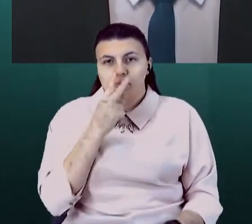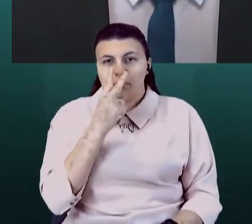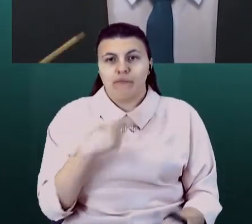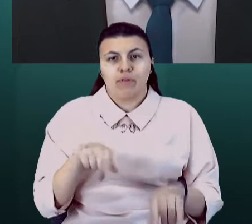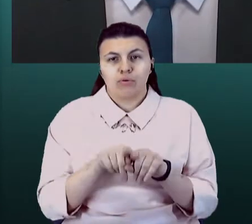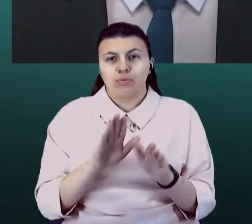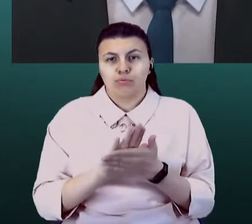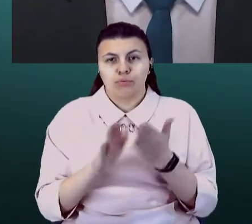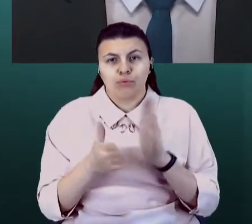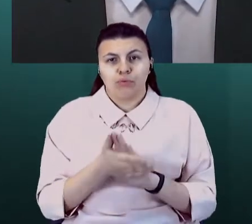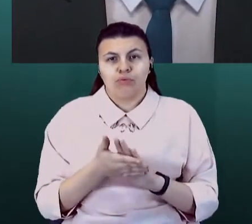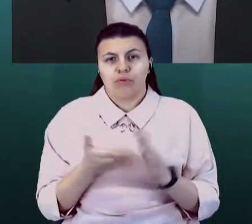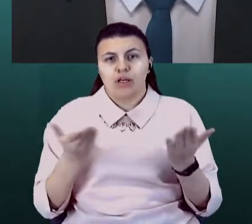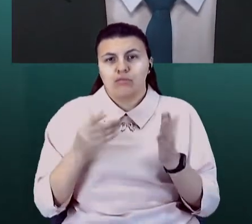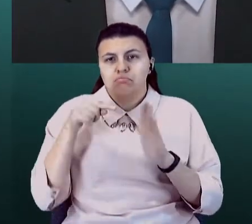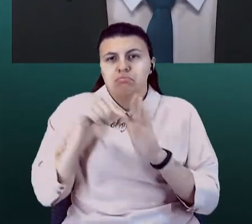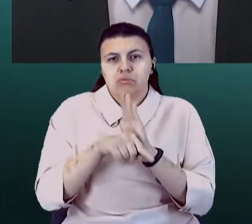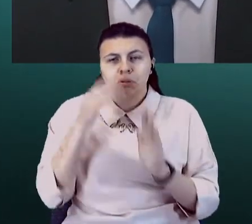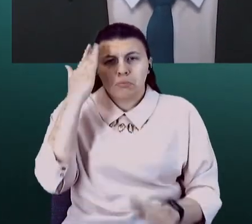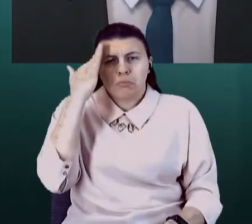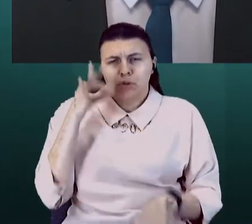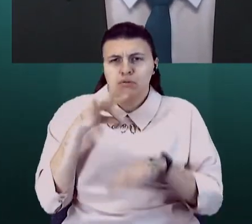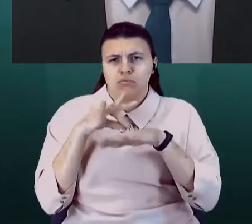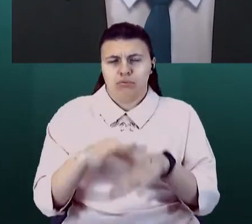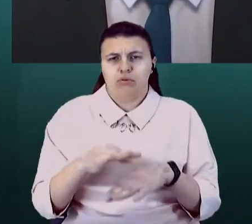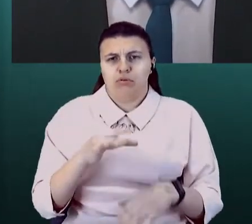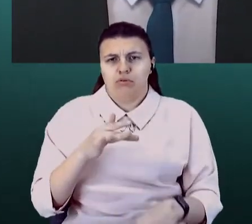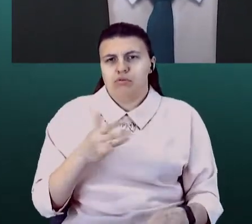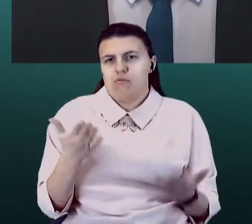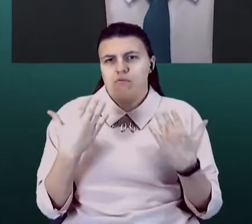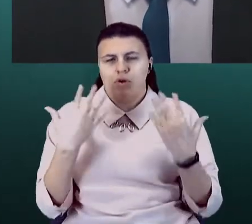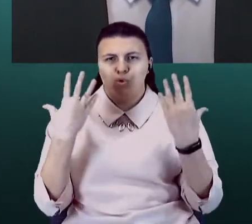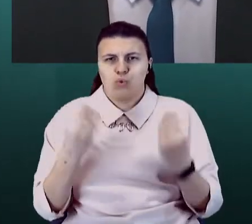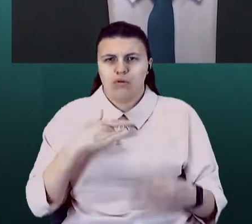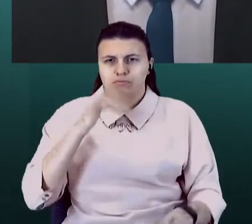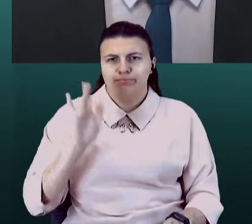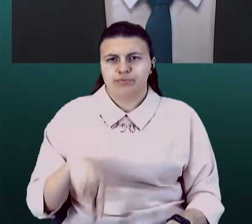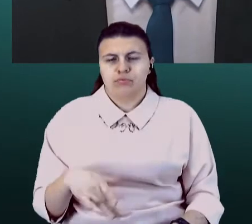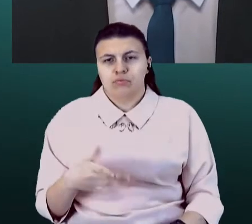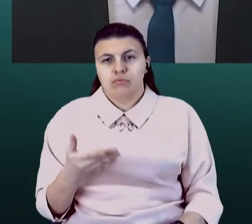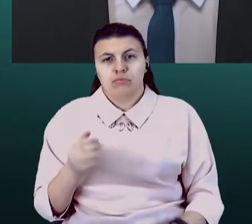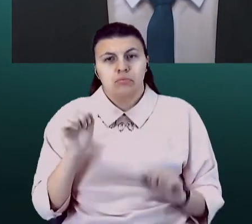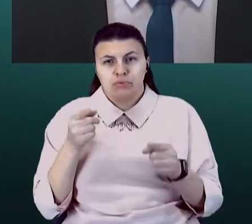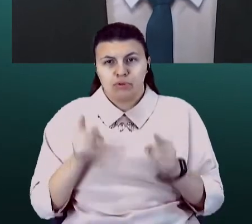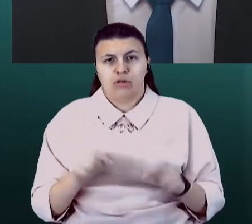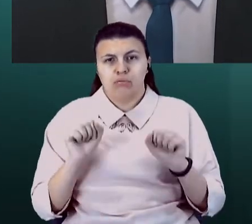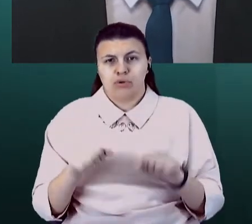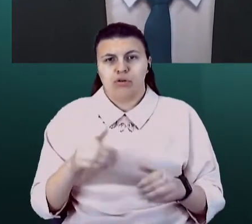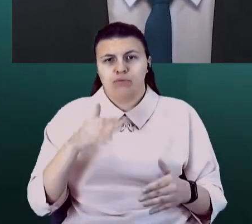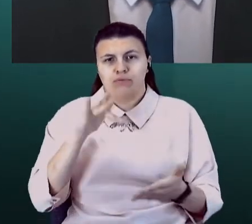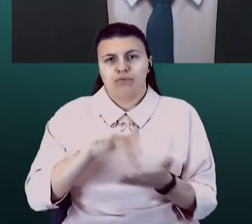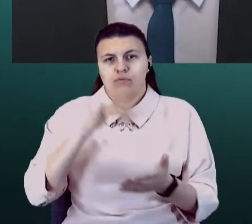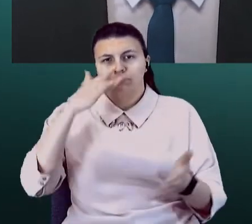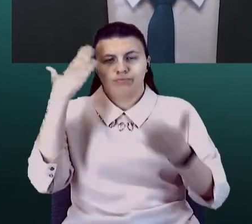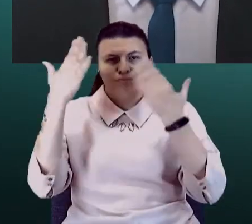якийсь сенс від запровадження карантину вихідного дня. Адже, дійсно, можемо не піти в торгово-розважальний центр, однак,